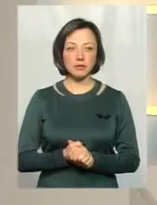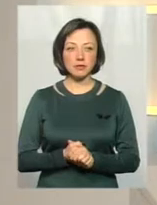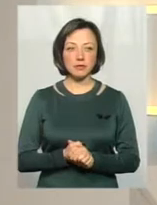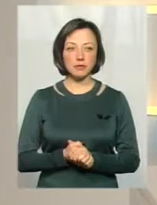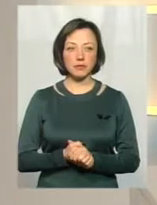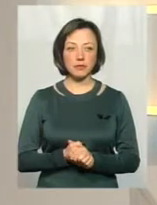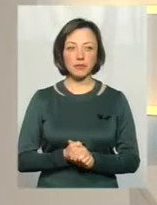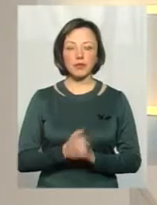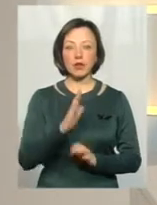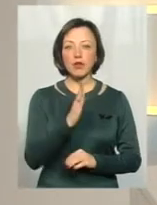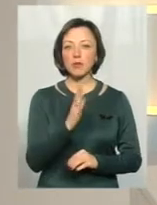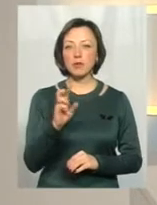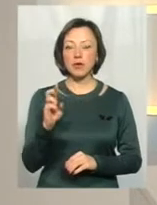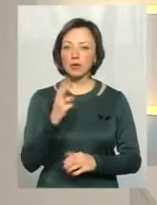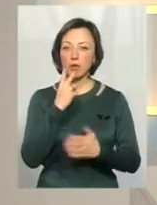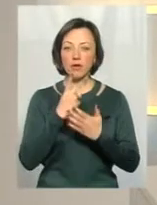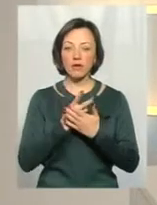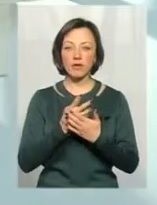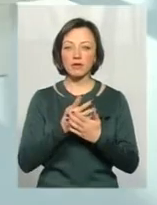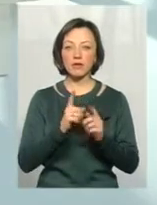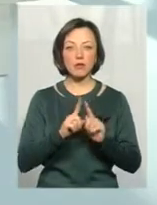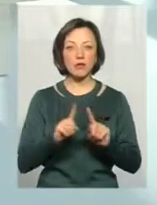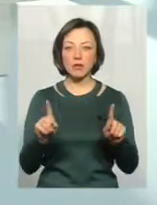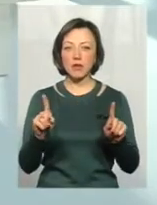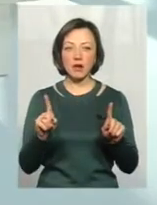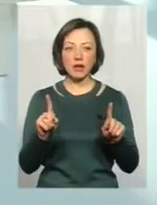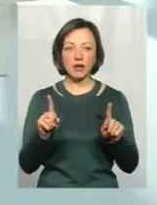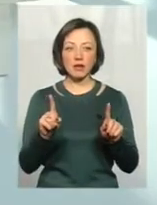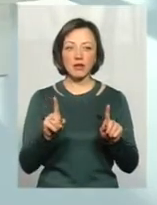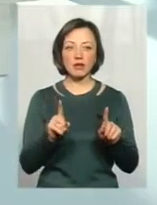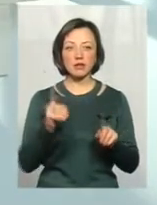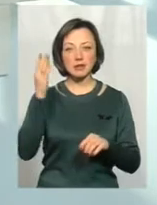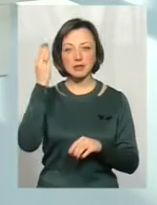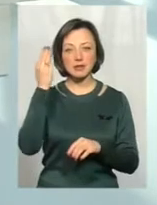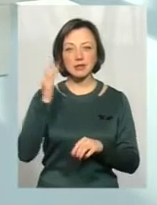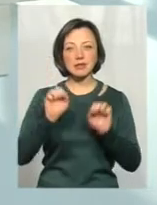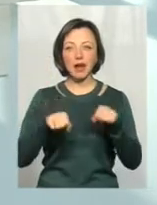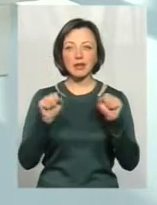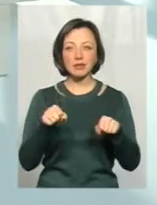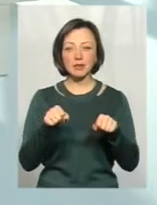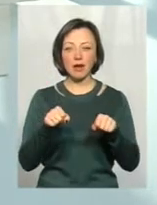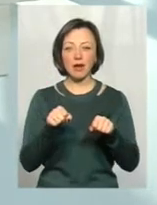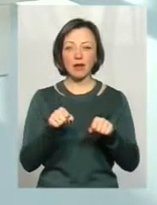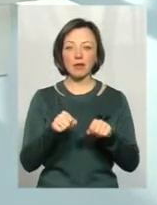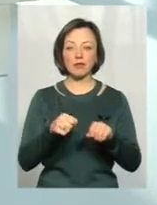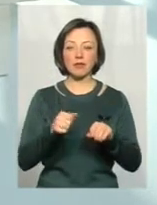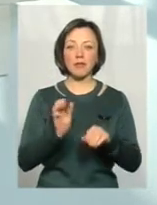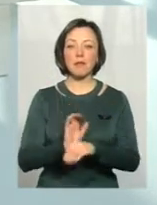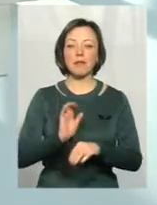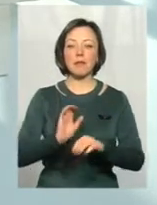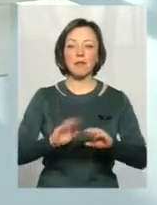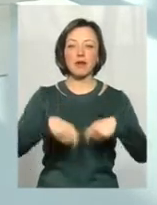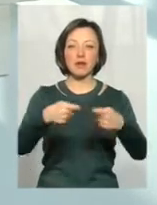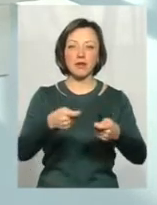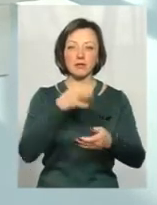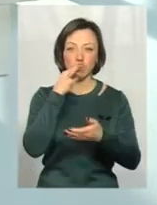феноменальну здатність скидати з хворої голови на здорову. Я б сказала так у відповіді своїй